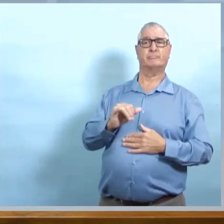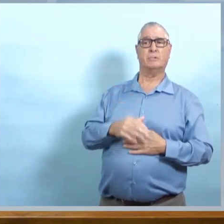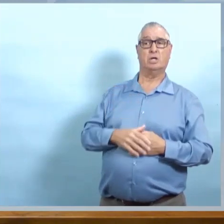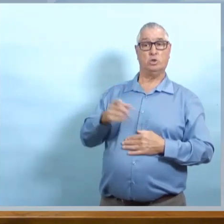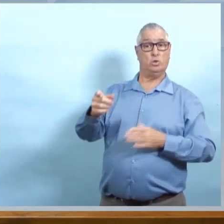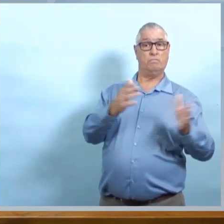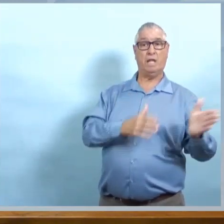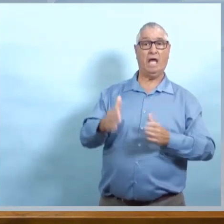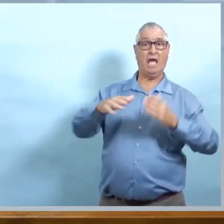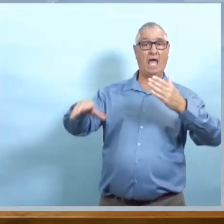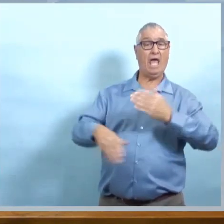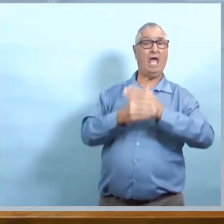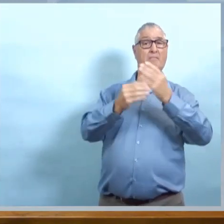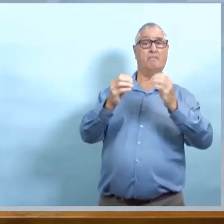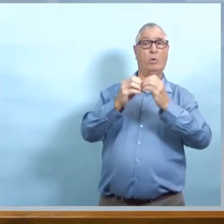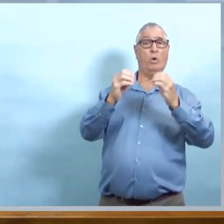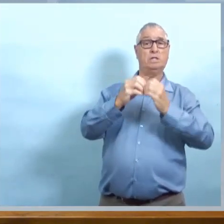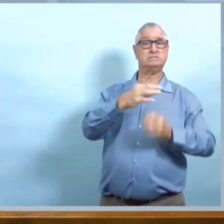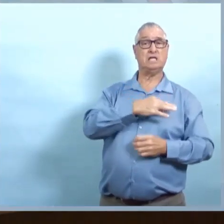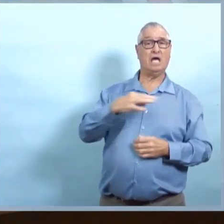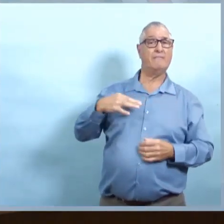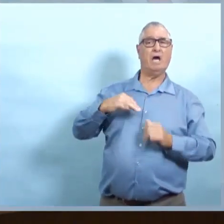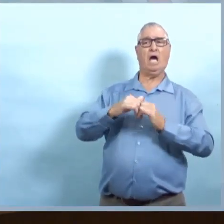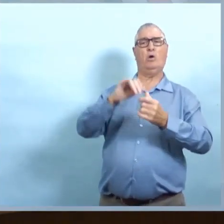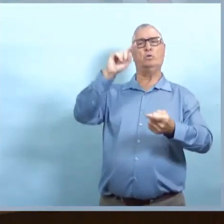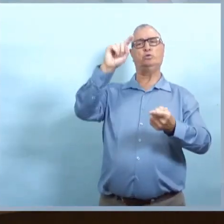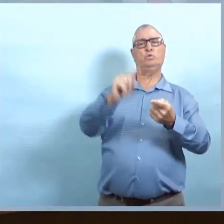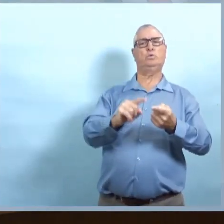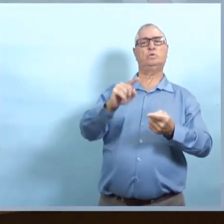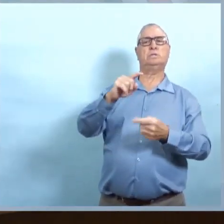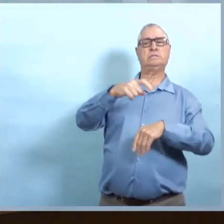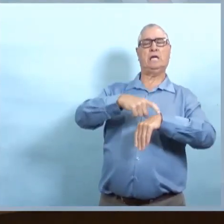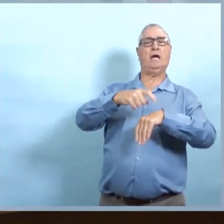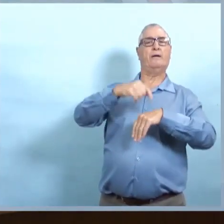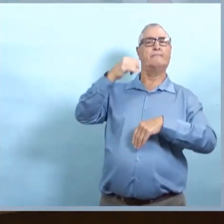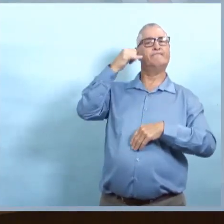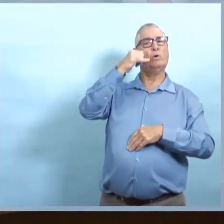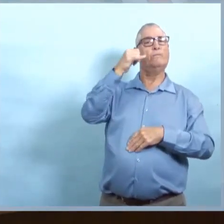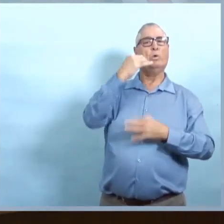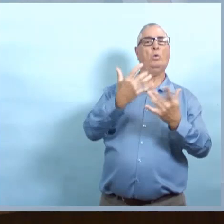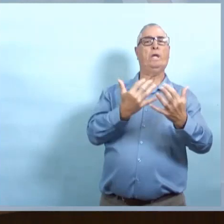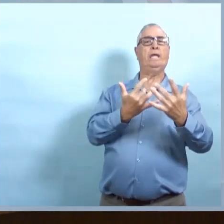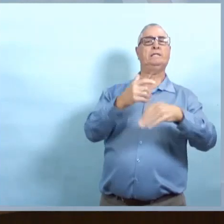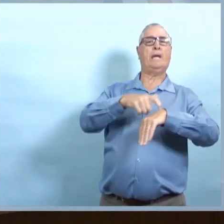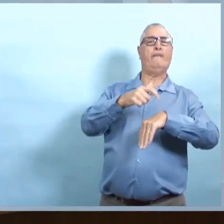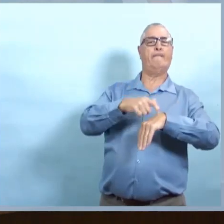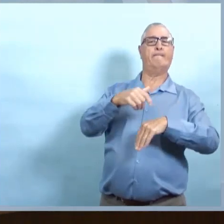Nous voyons des temps d'attente à Info Santé de plus d'une heure. Nous n'avons pas vu ça depuis le printemps.